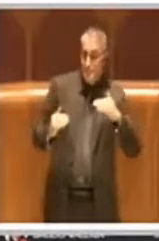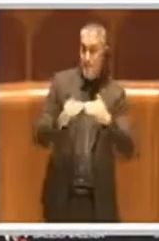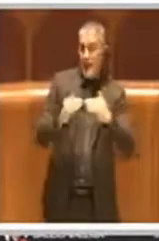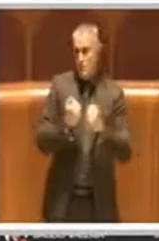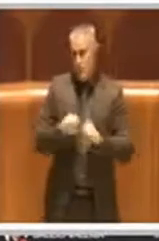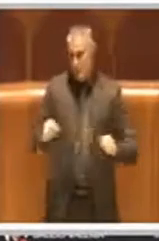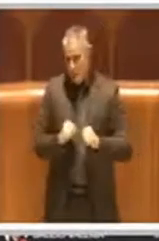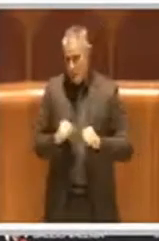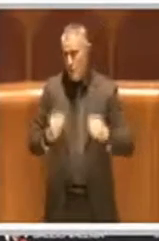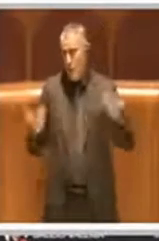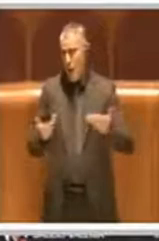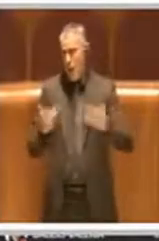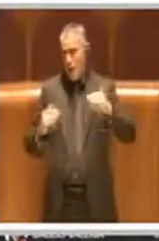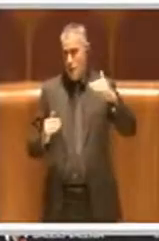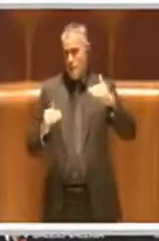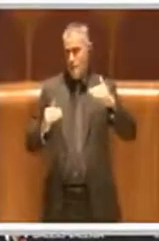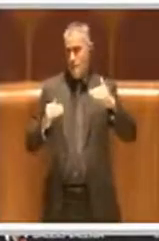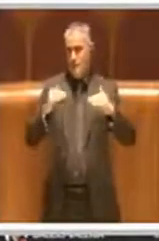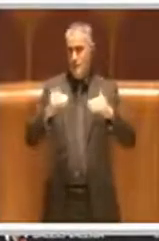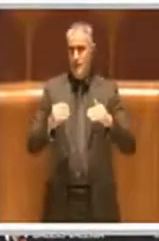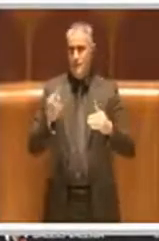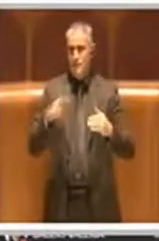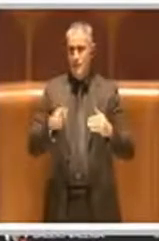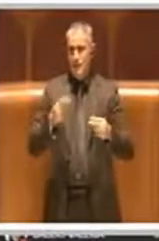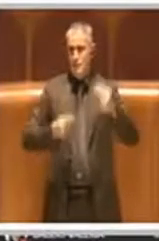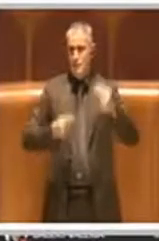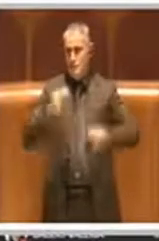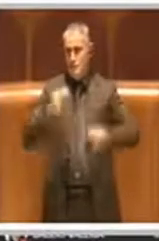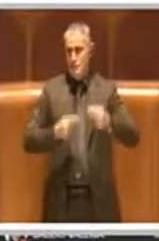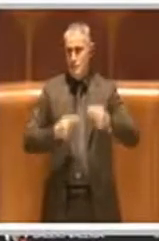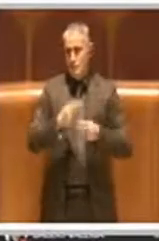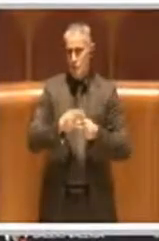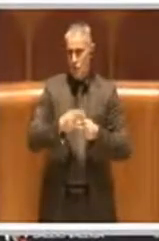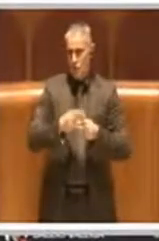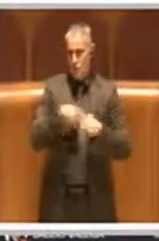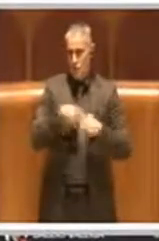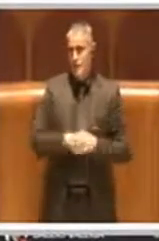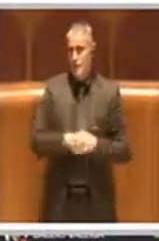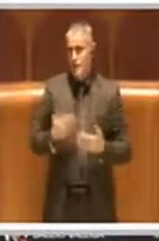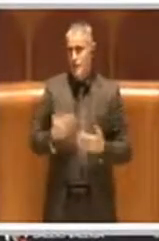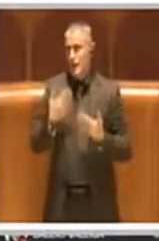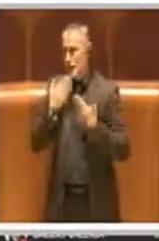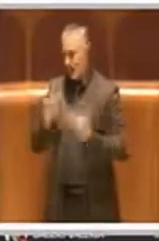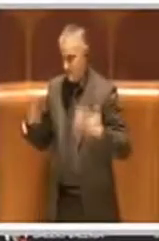partecipata Roma metropolitane. Grazie, ho finito, grazie a tutti.